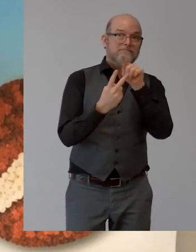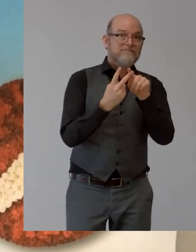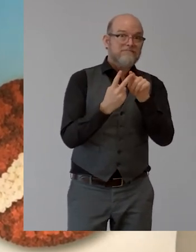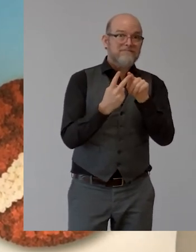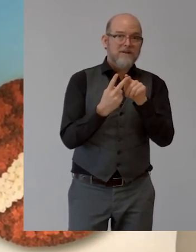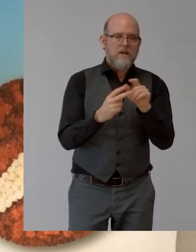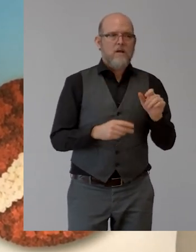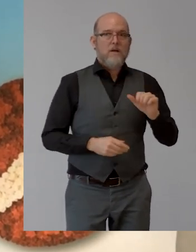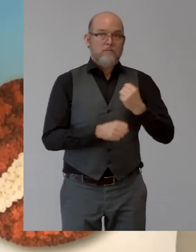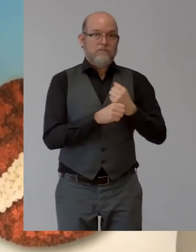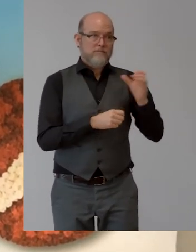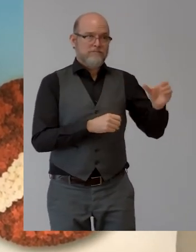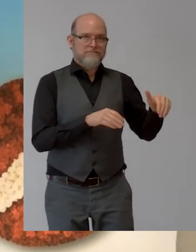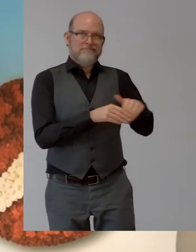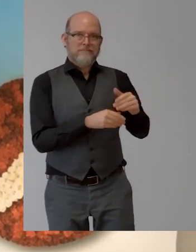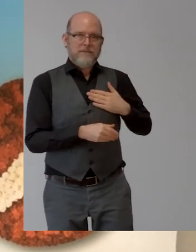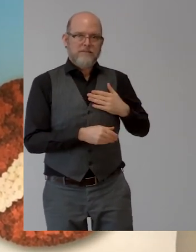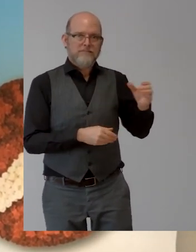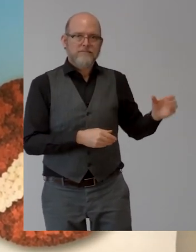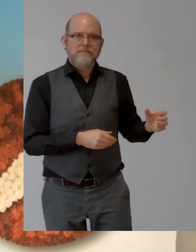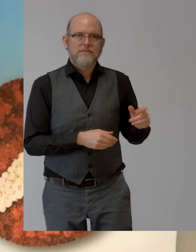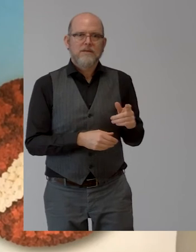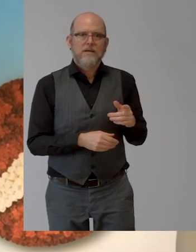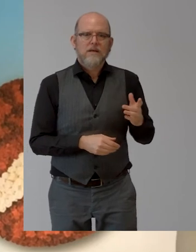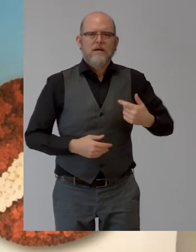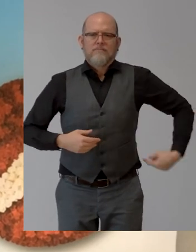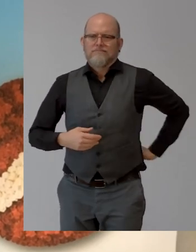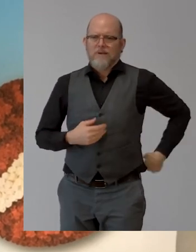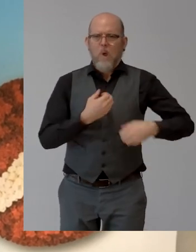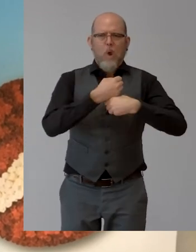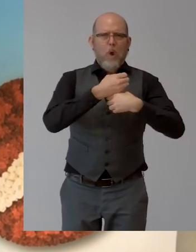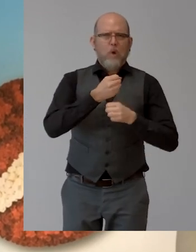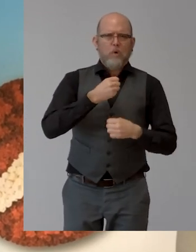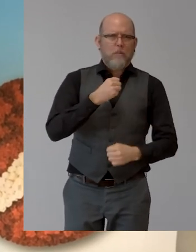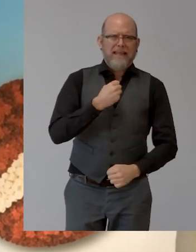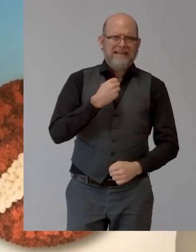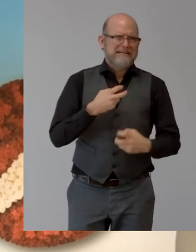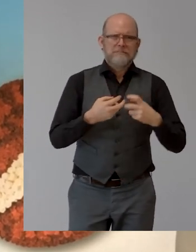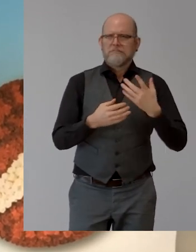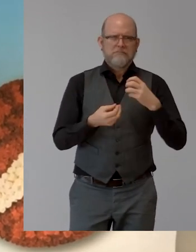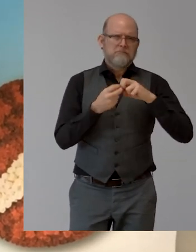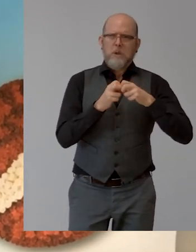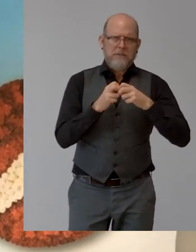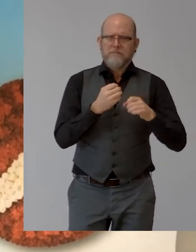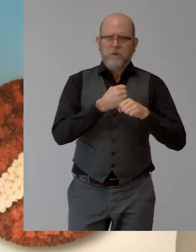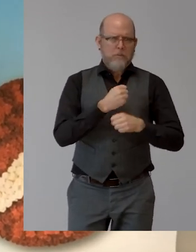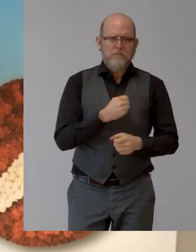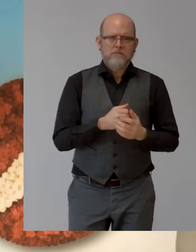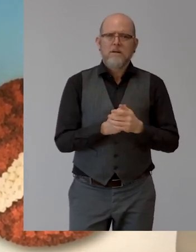necessary for her to take frequent breaks during working hours so that her muscles